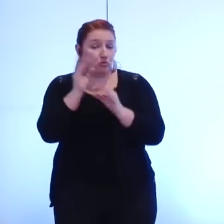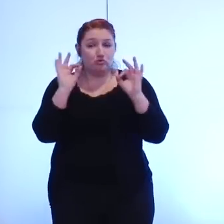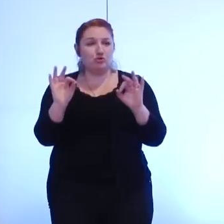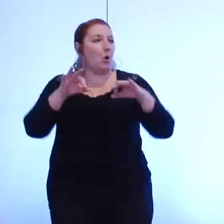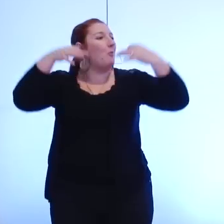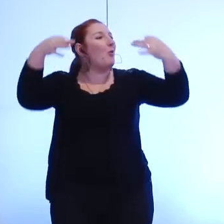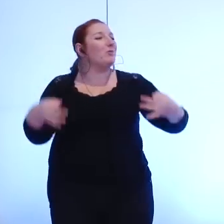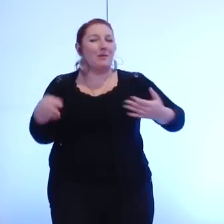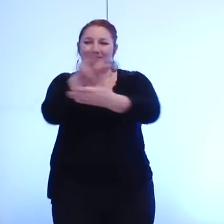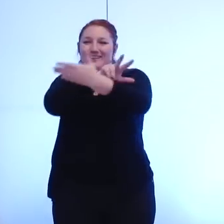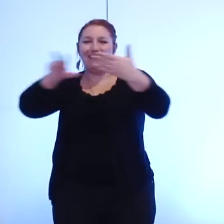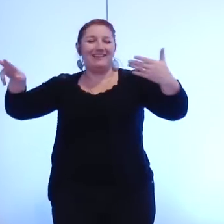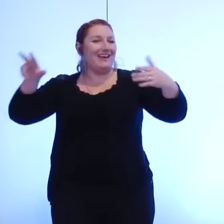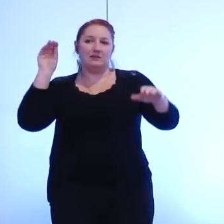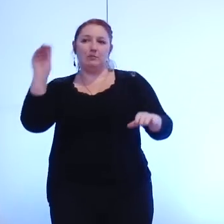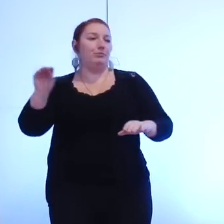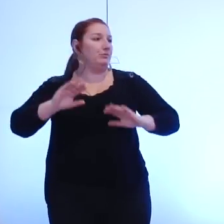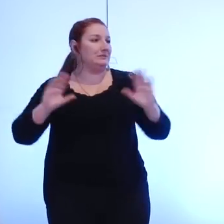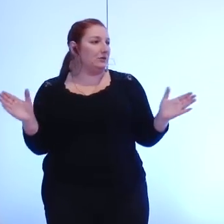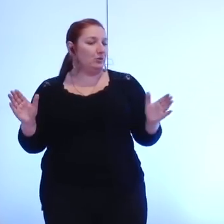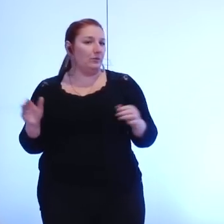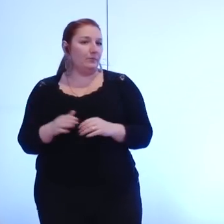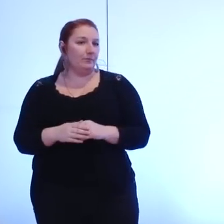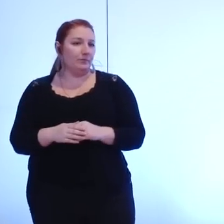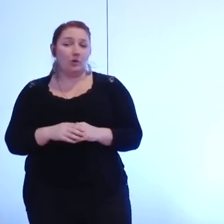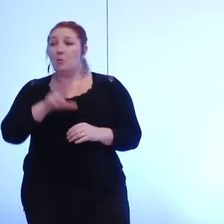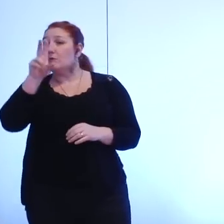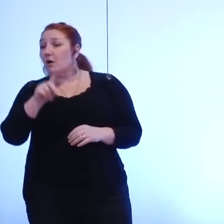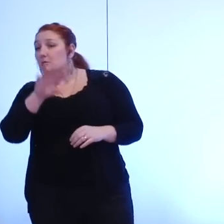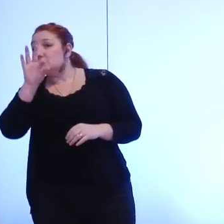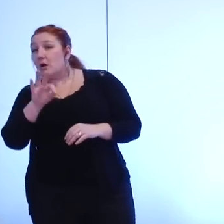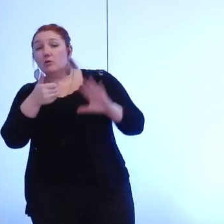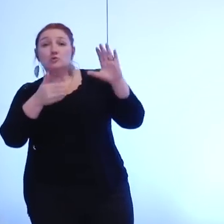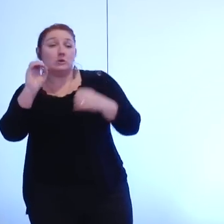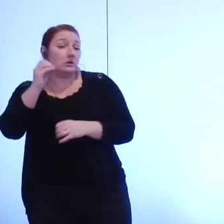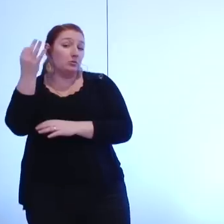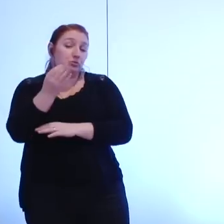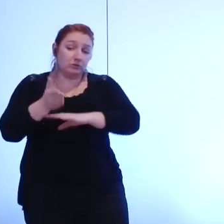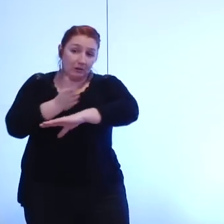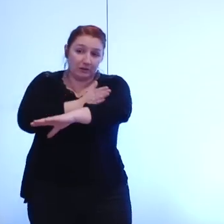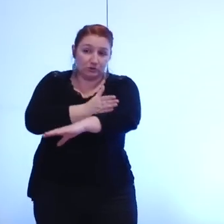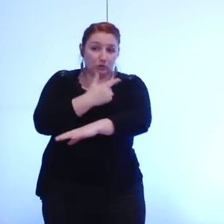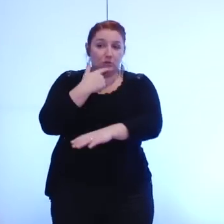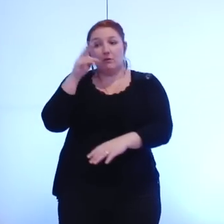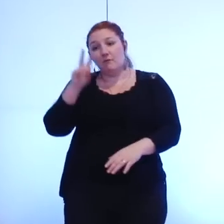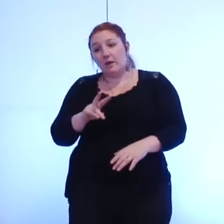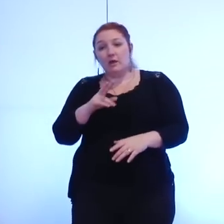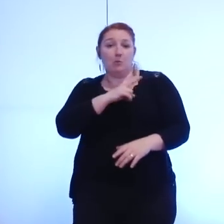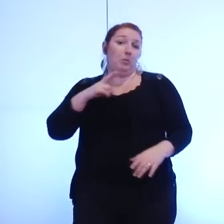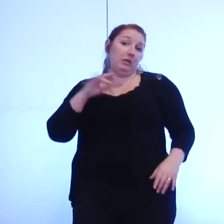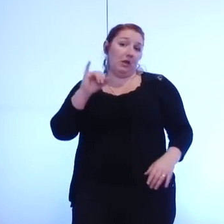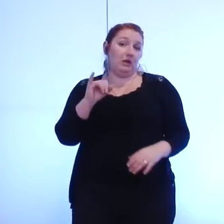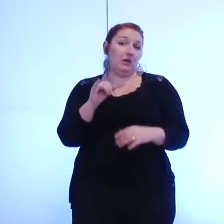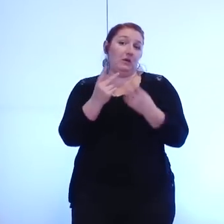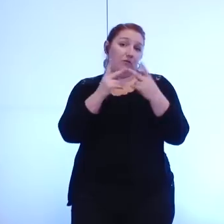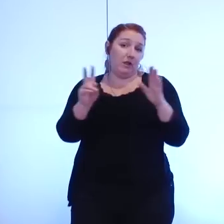dans les comptes de la métropolitaine à savoir que 30 ou 50 ou 60% des actions sont en fait détenues par la ville de